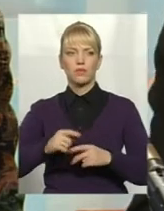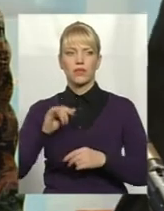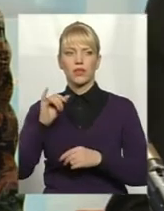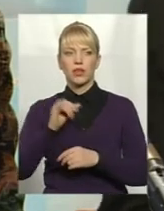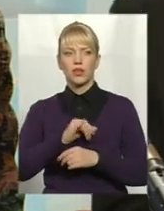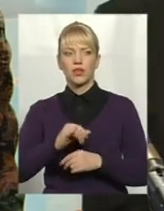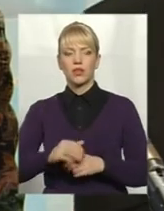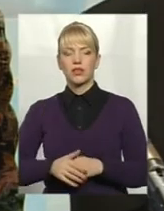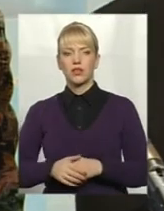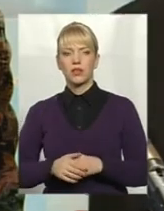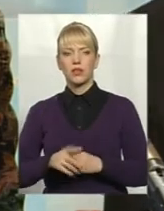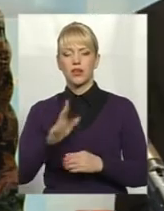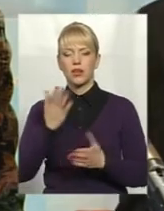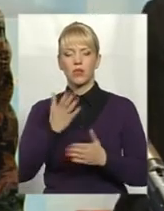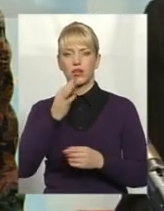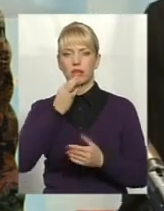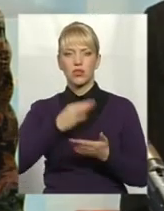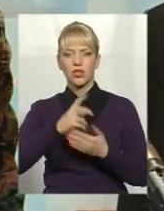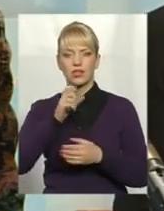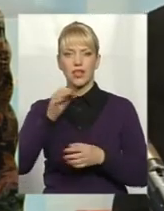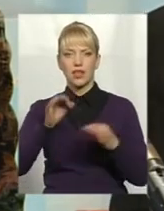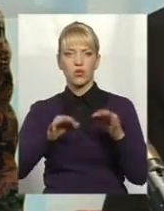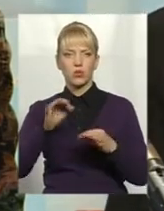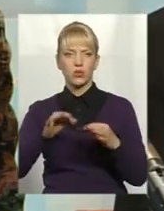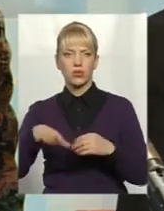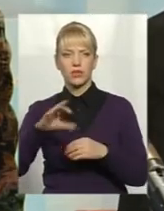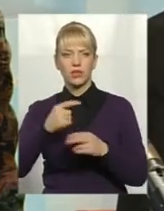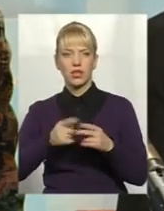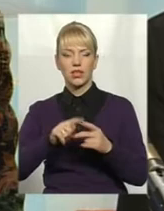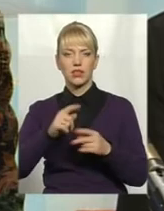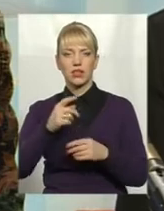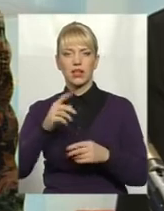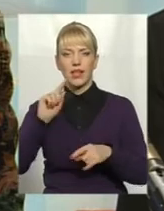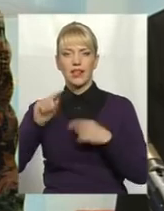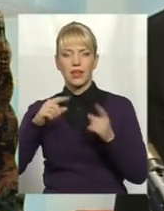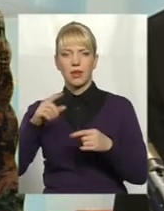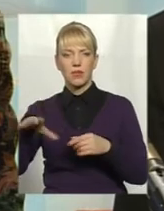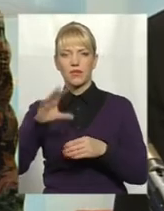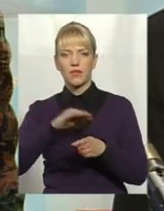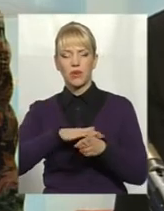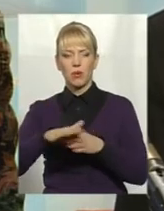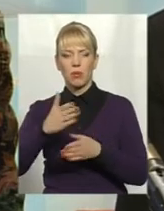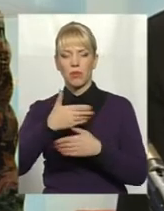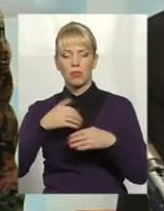відповідають за екологію. Всі ці требування виконуємо, проходили аудит.